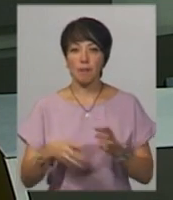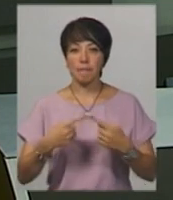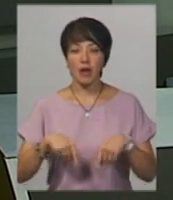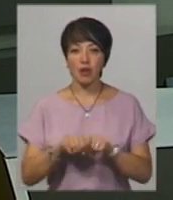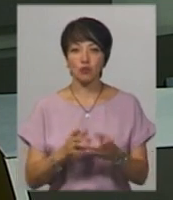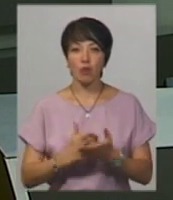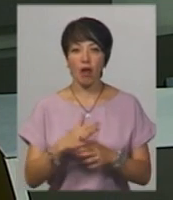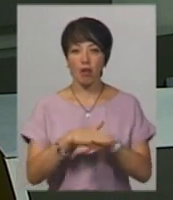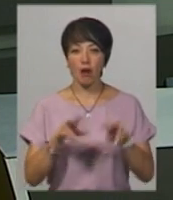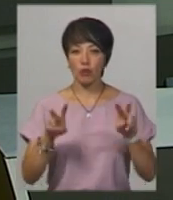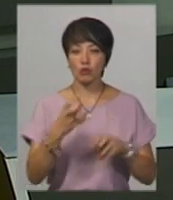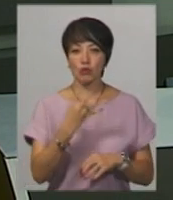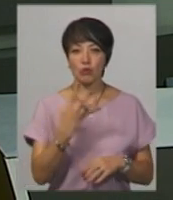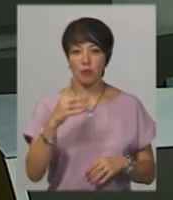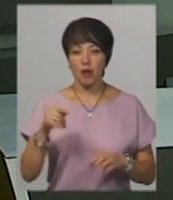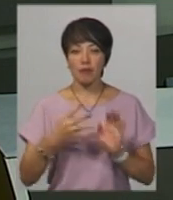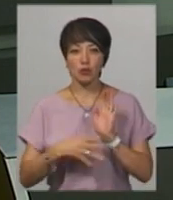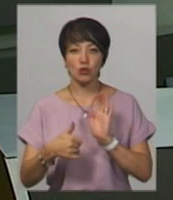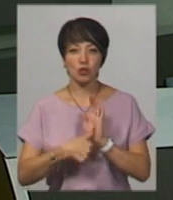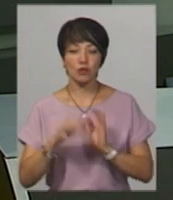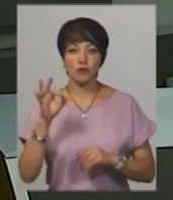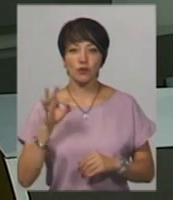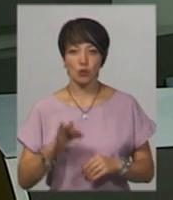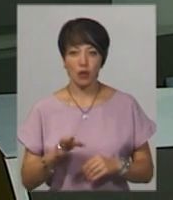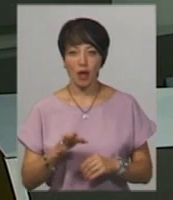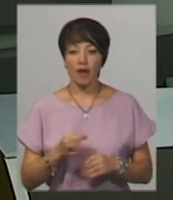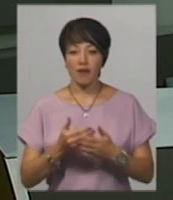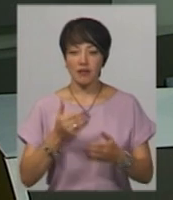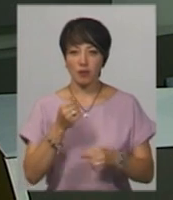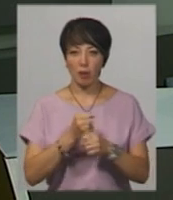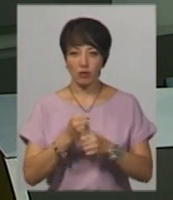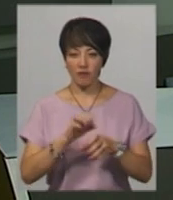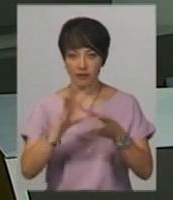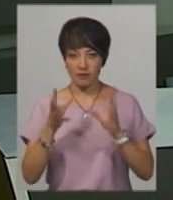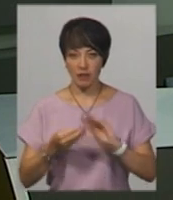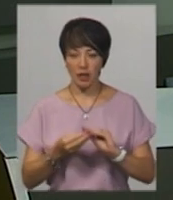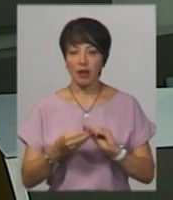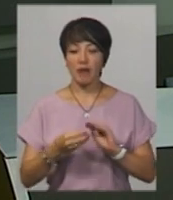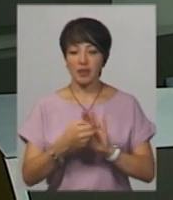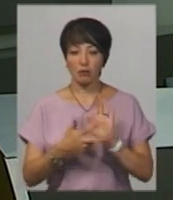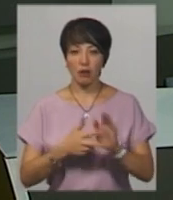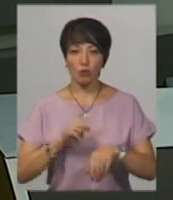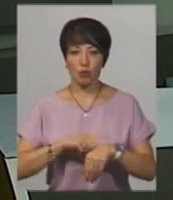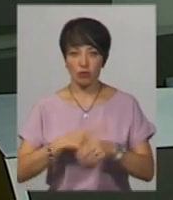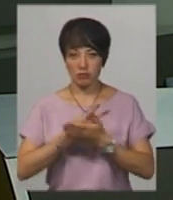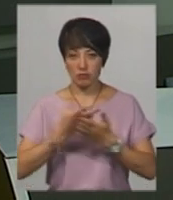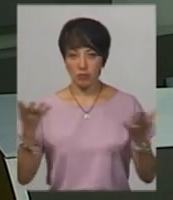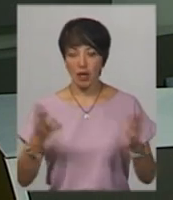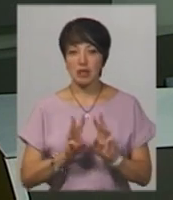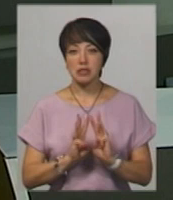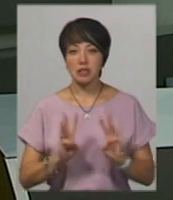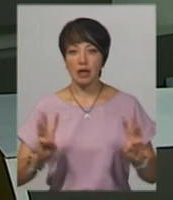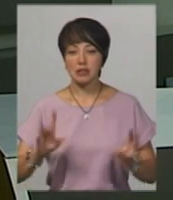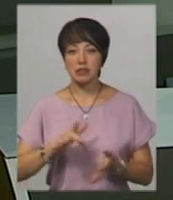народу» – це 45,96% під опрацьованих протоколів. Такі дані на 18-ту годину оприлюднили на сайті